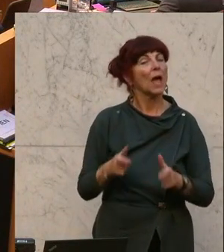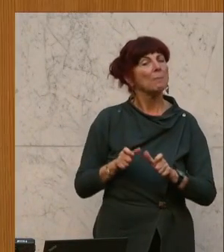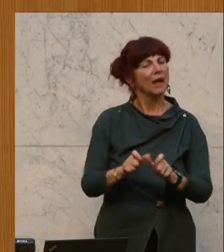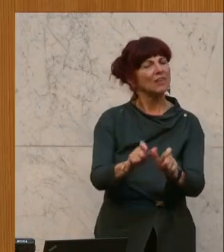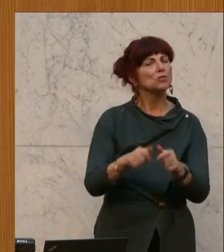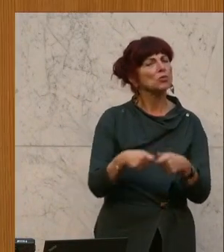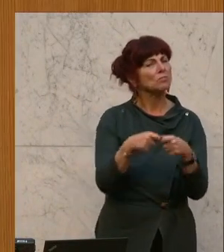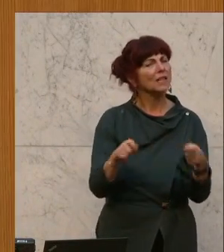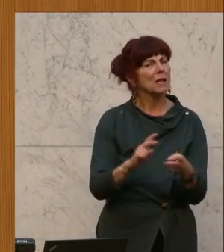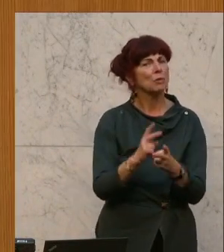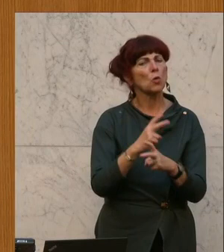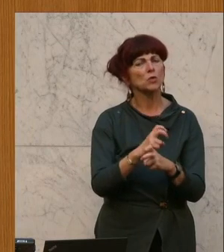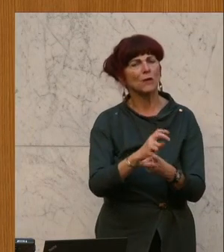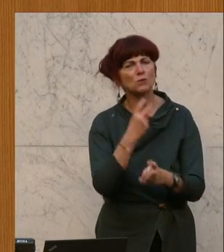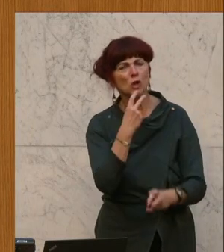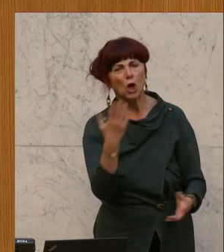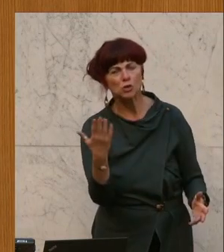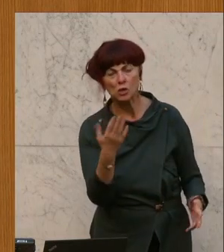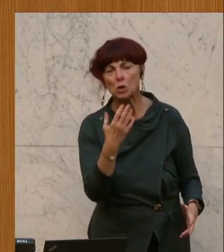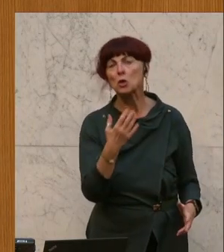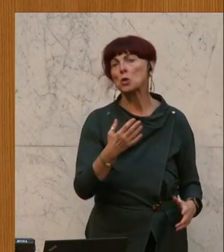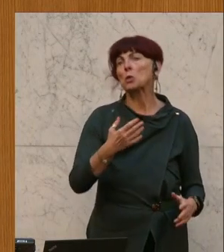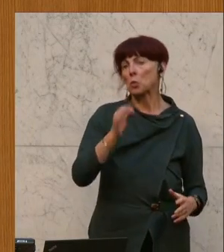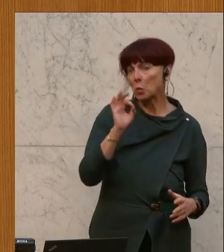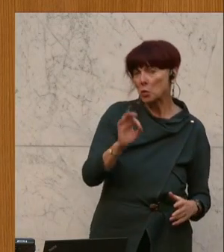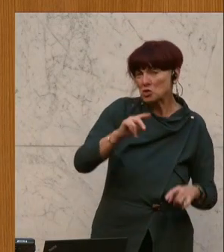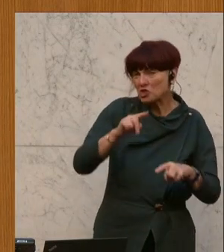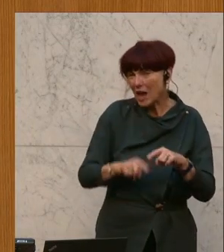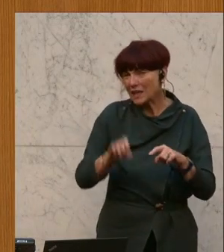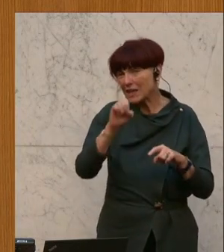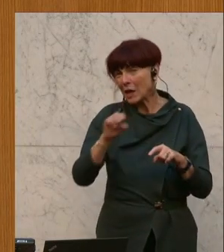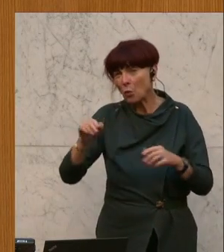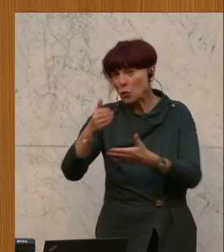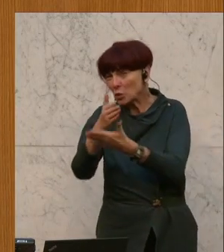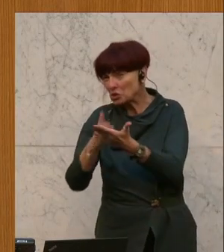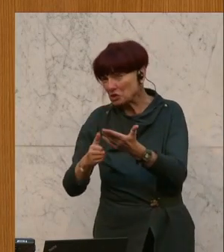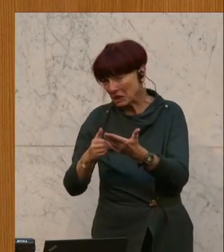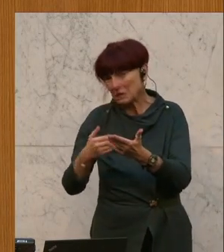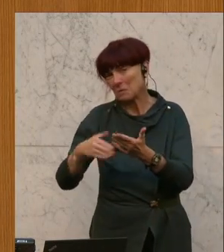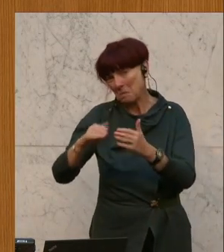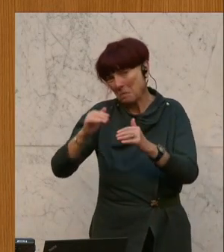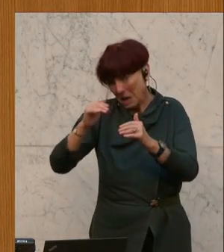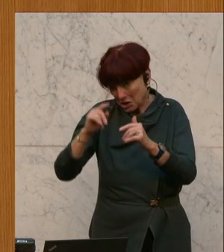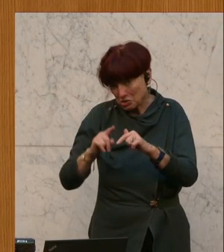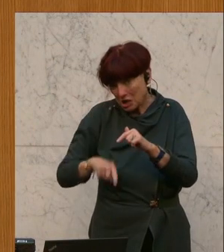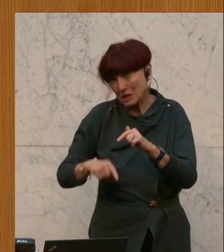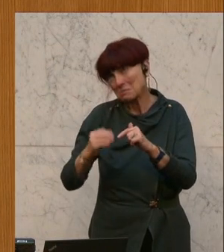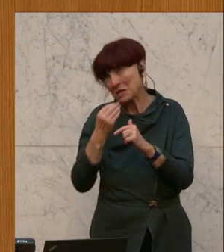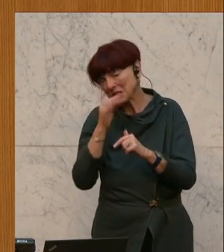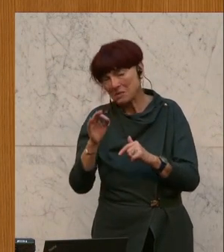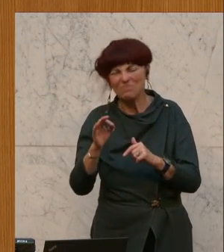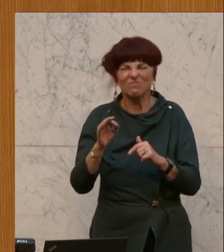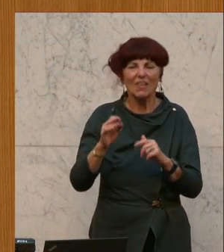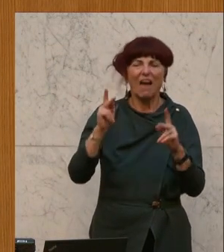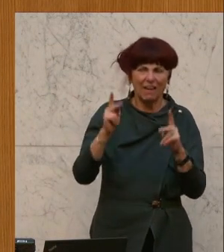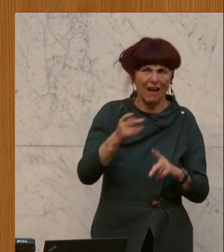aus? Gut? Schlecht? Besser als die EU-Durchschnitt? Ich würde einmal sagen, wir haben da viel Luft nach oben. Das sieht auch der